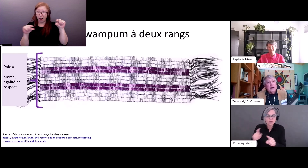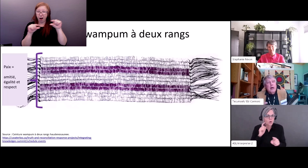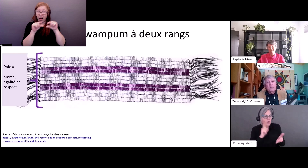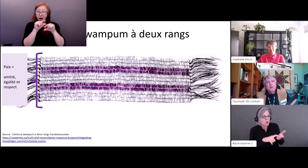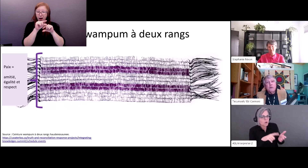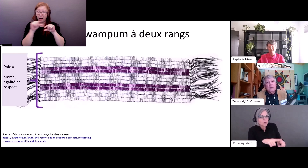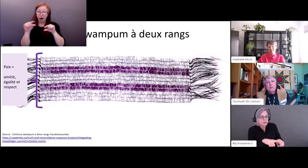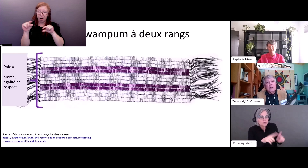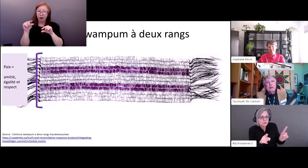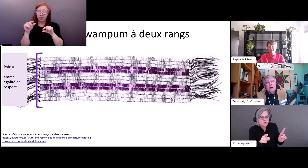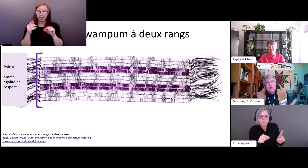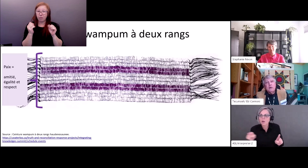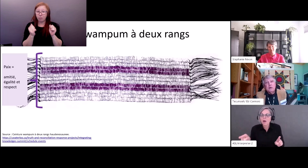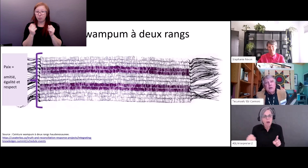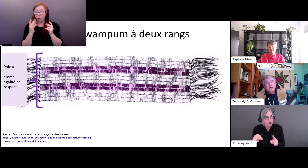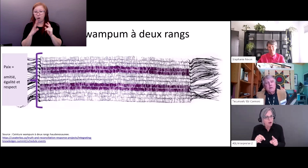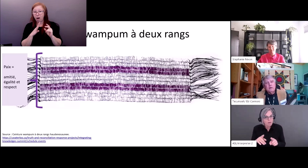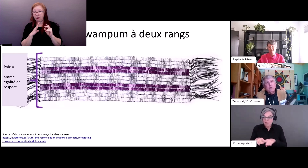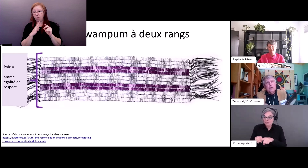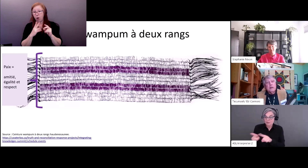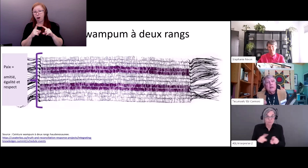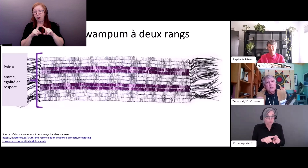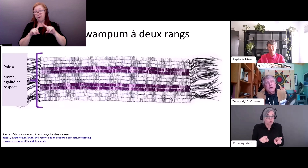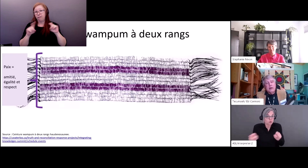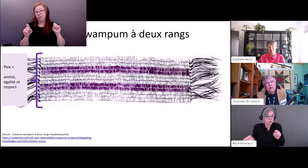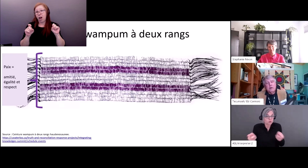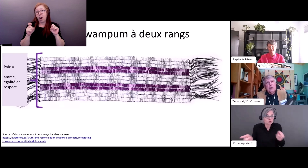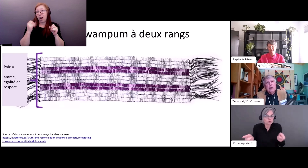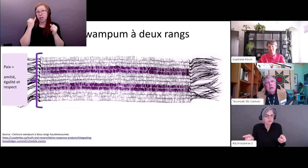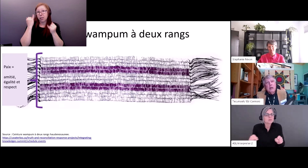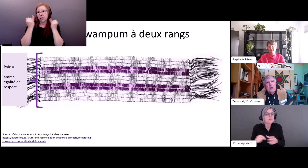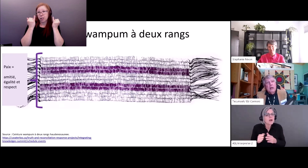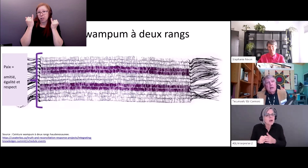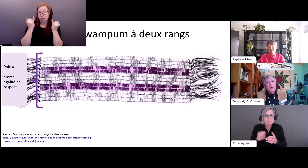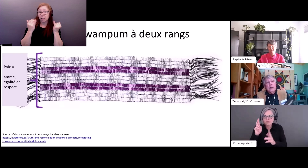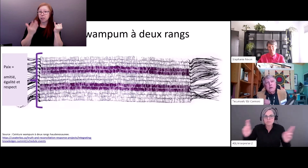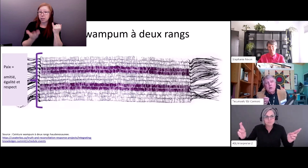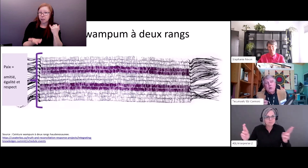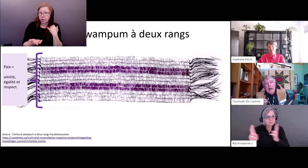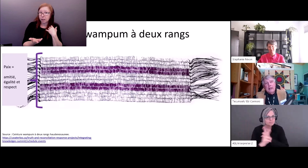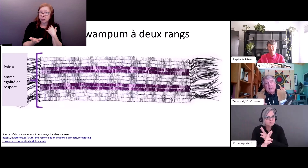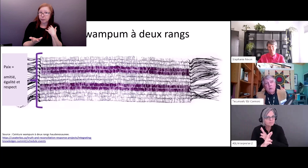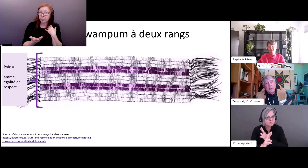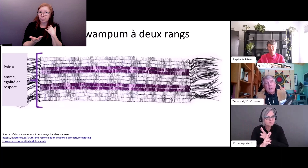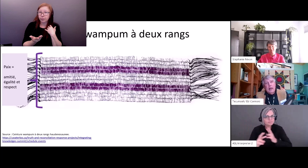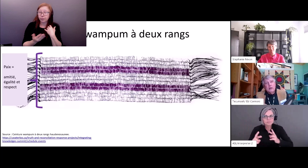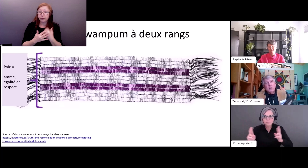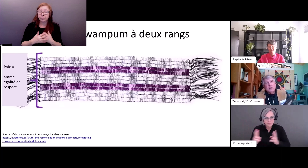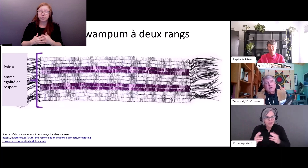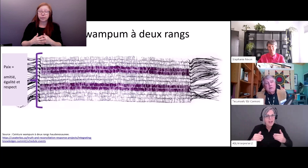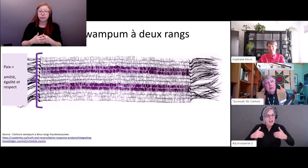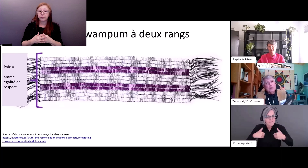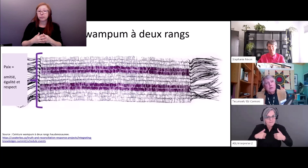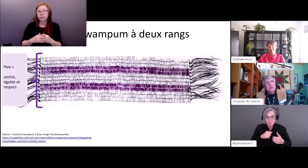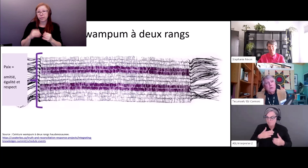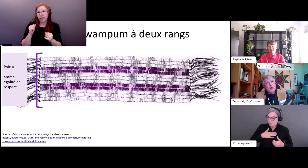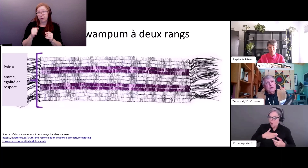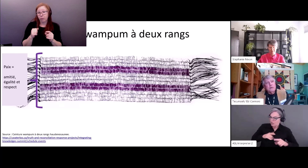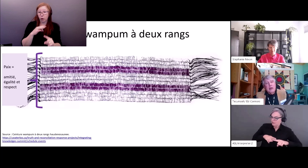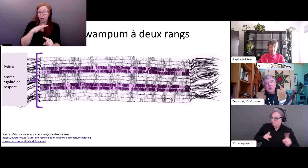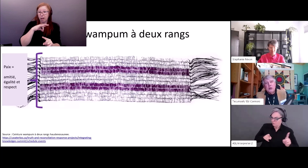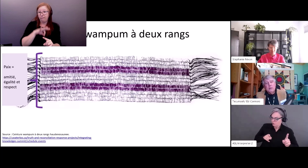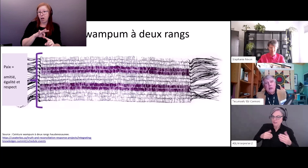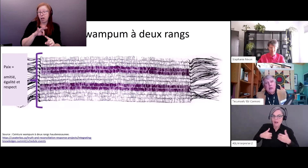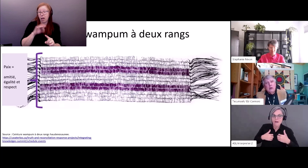existent pour nous toutes et tous qui viennent des différences et si on peut faire cela